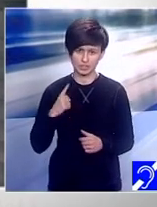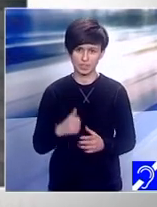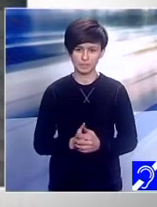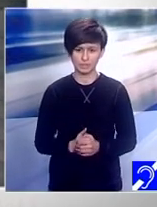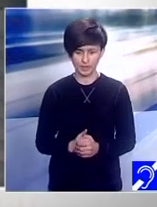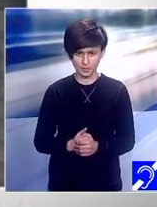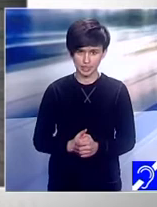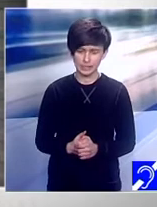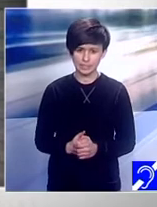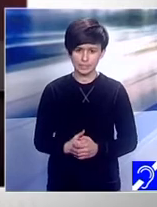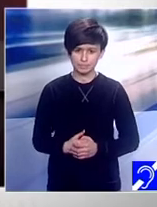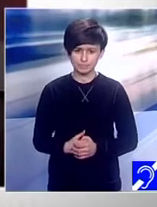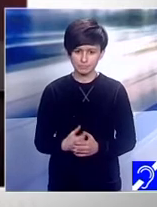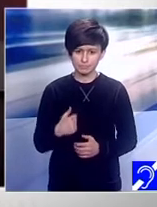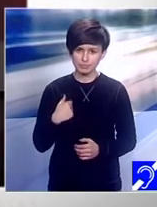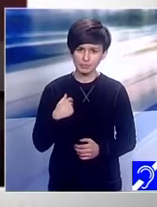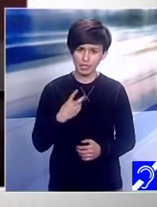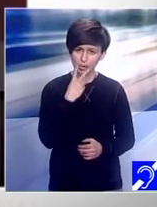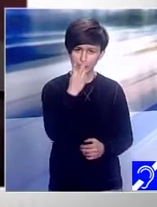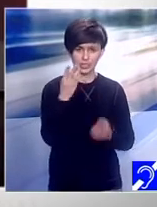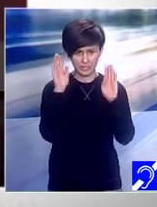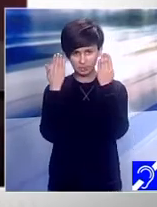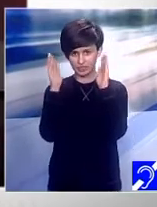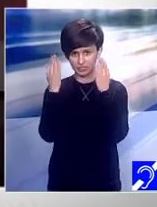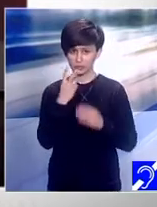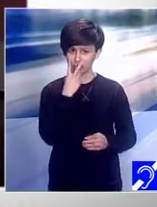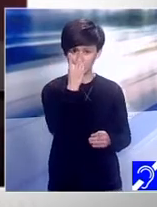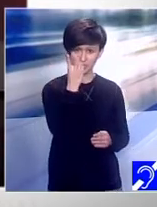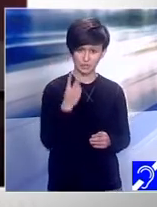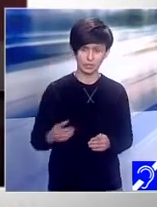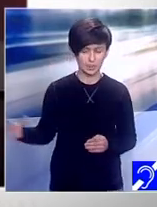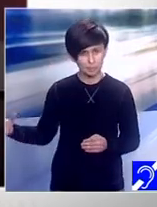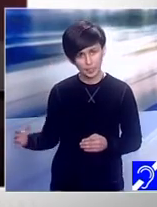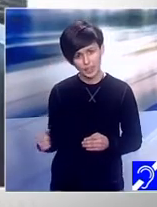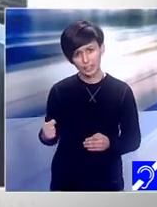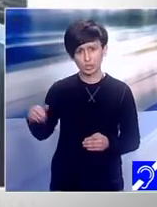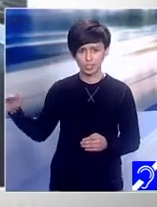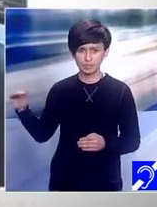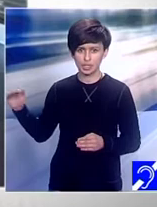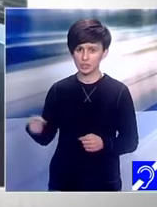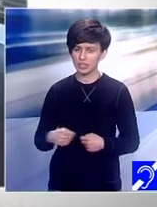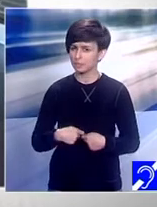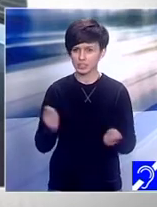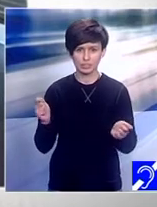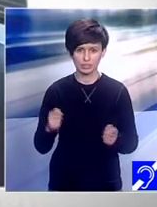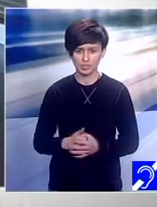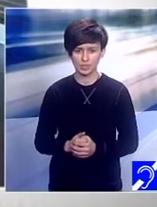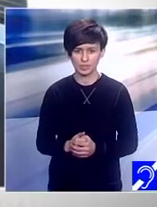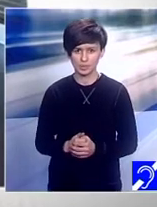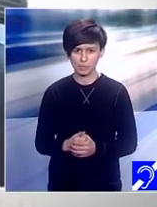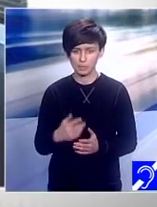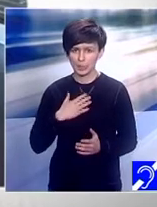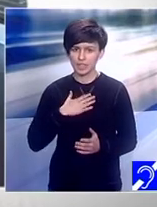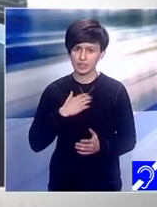și am văzut că îl duceți pe Nicolascu voi peste tot. Da. Poze de la munte, poze de la